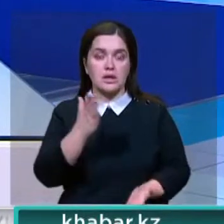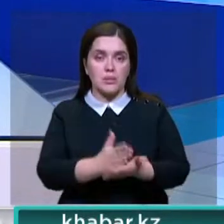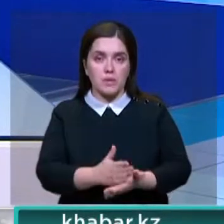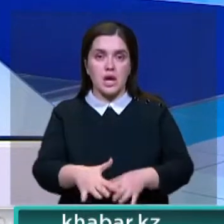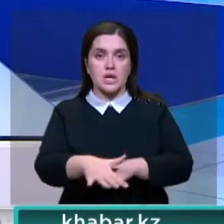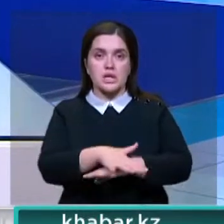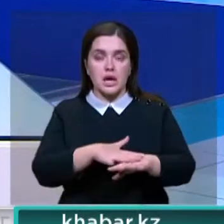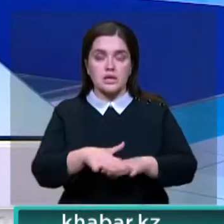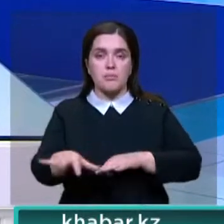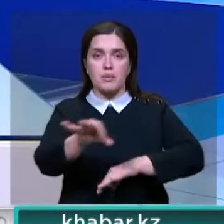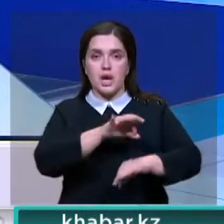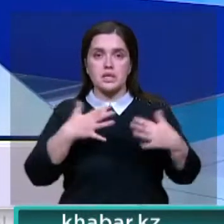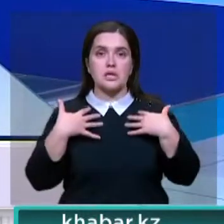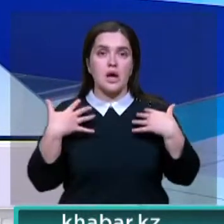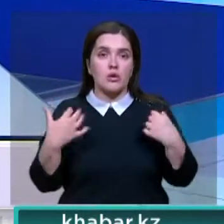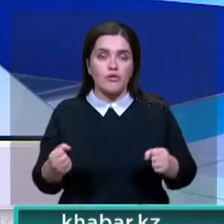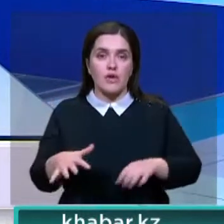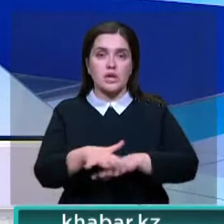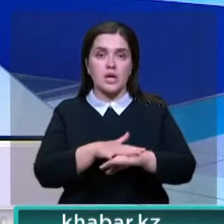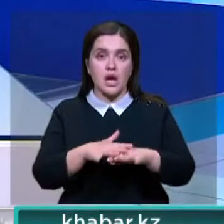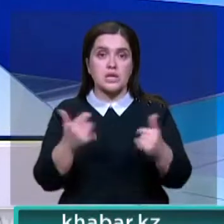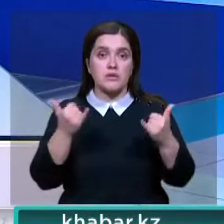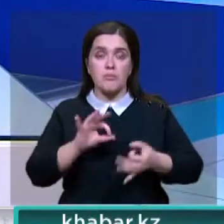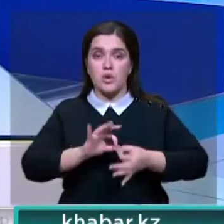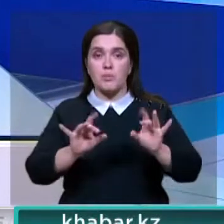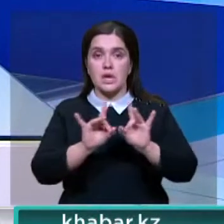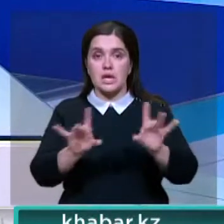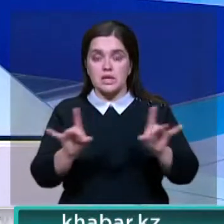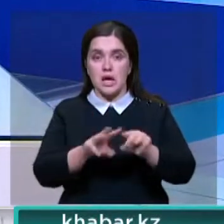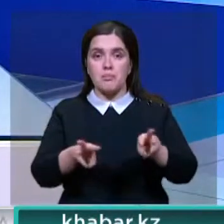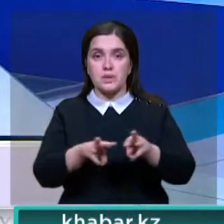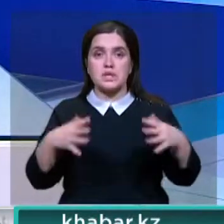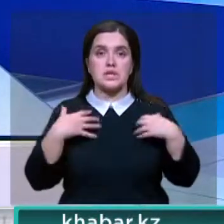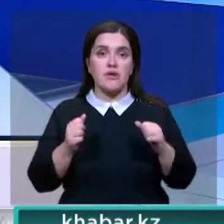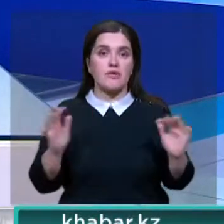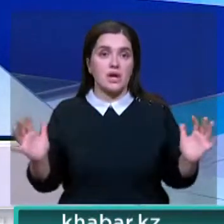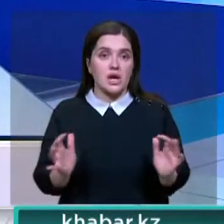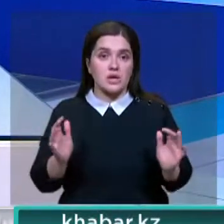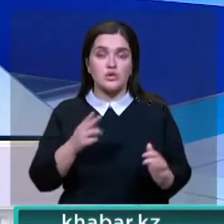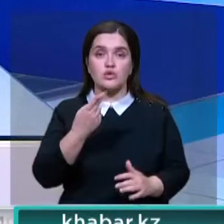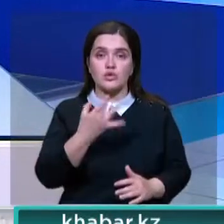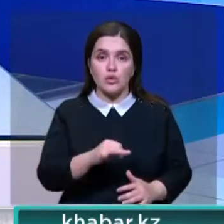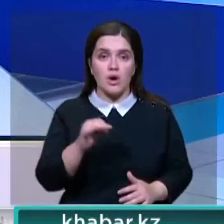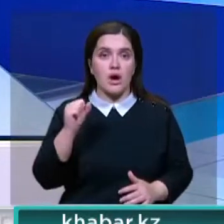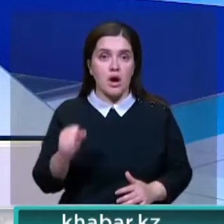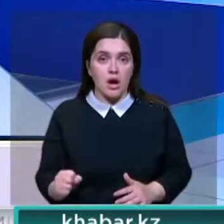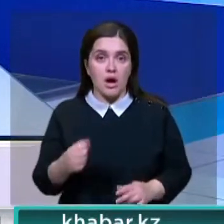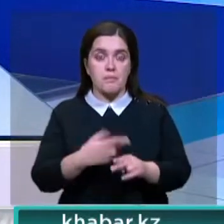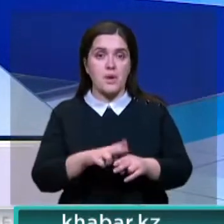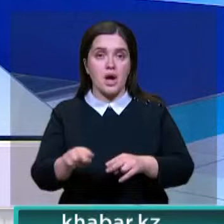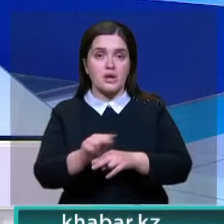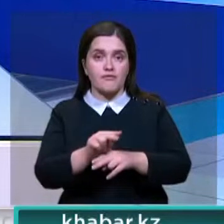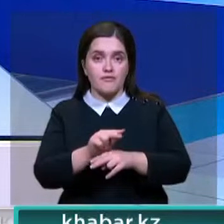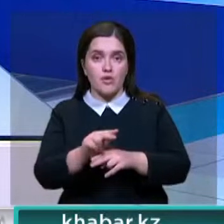направления национального проекта «Здоровая нация», о которых сегодня подробно рассказал министр здравоохранения Алексей Цой. Напомним, пакет реформ в сфере